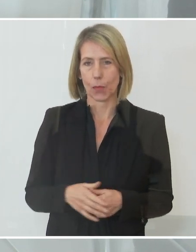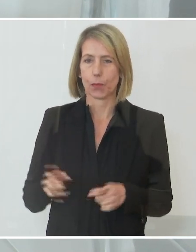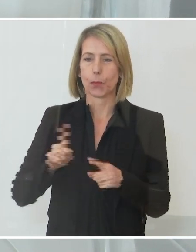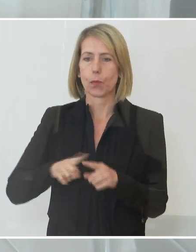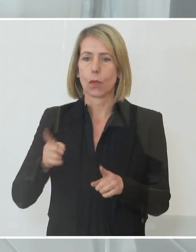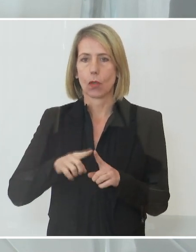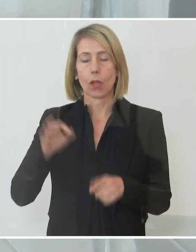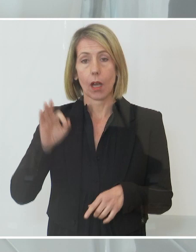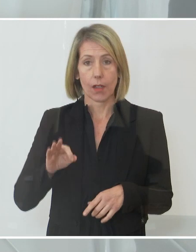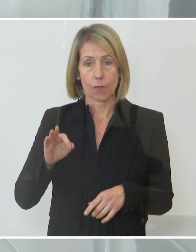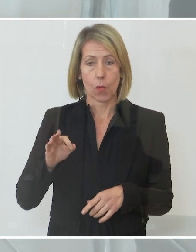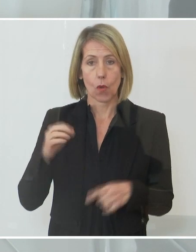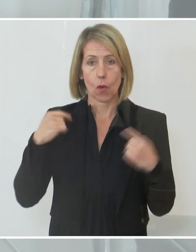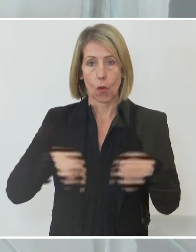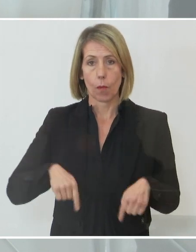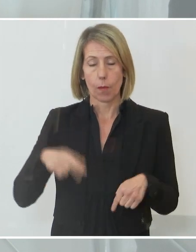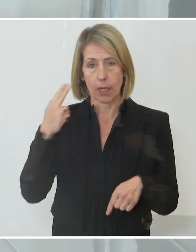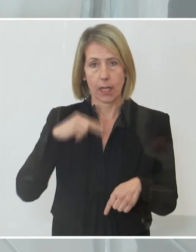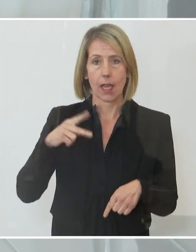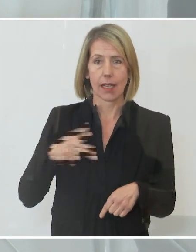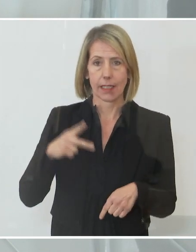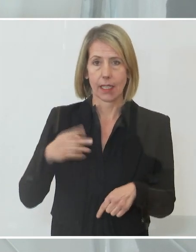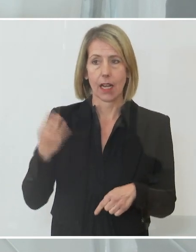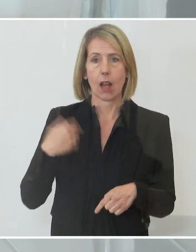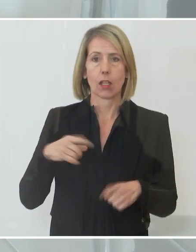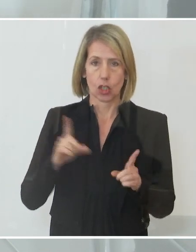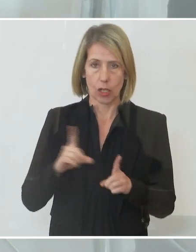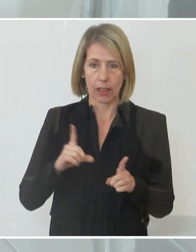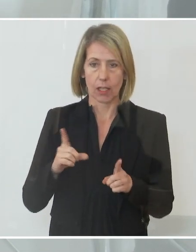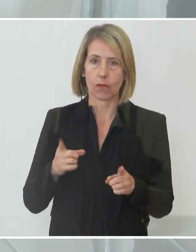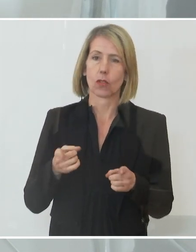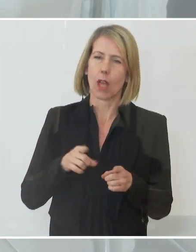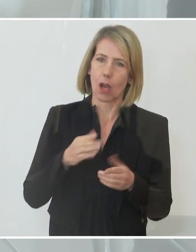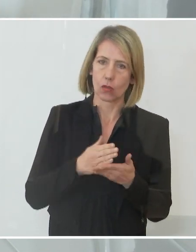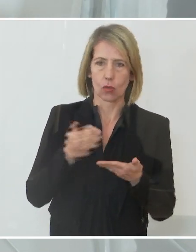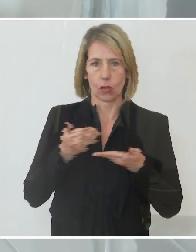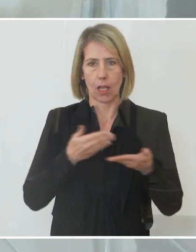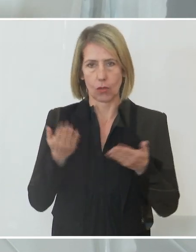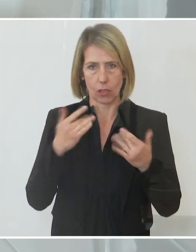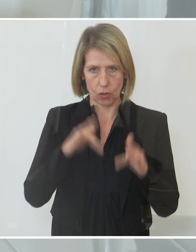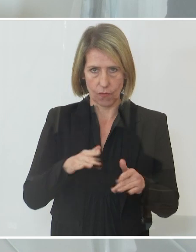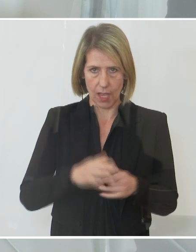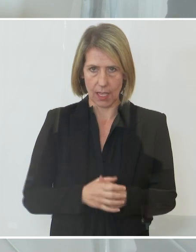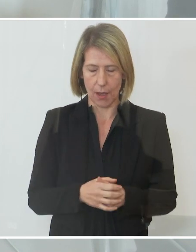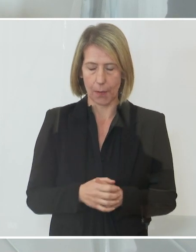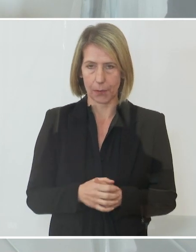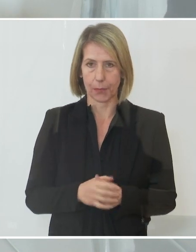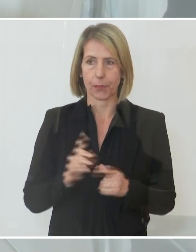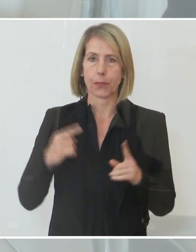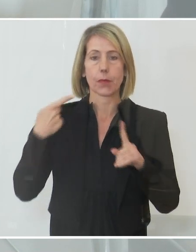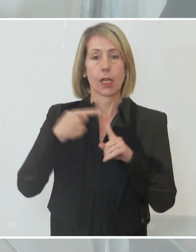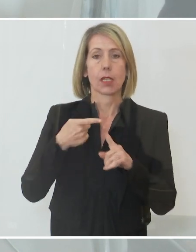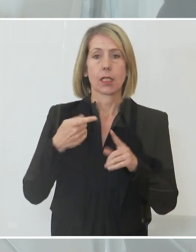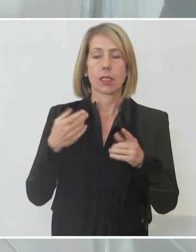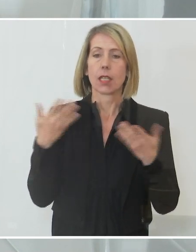FPÖ-Obmann Herbert Kickl hat stattgefunden und auch da ein Austausch. Ziel ist es, dass